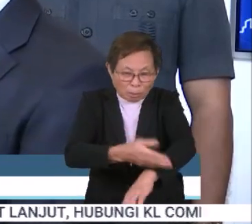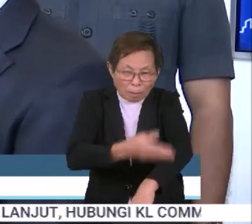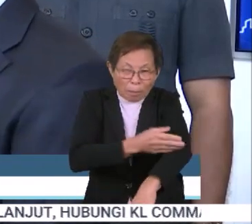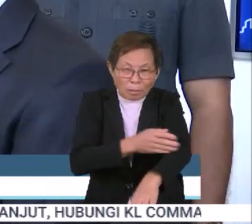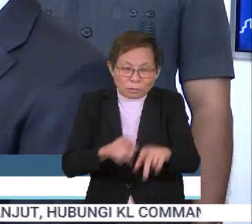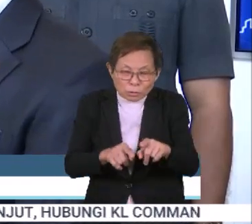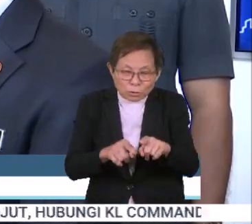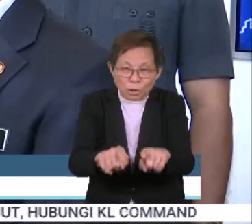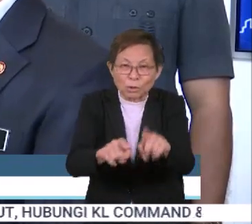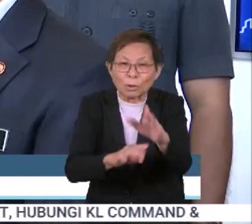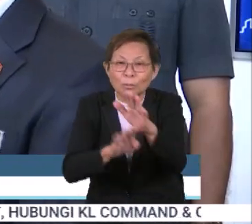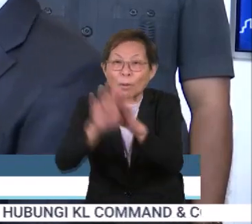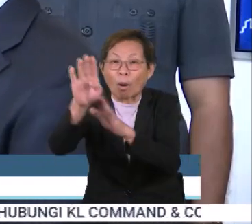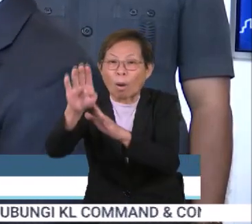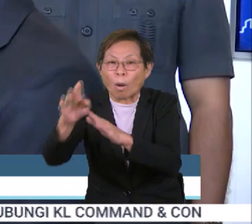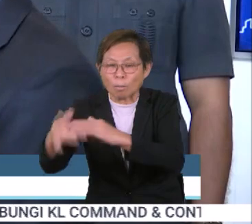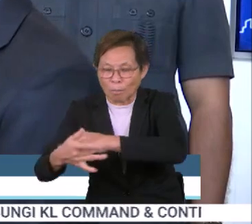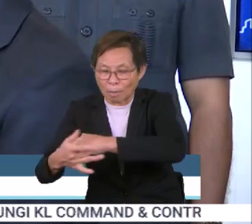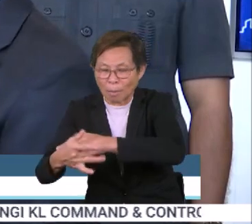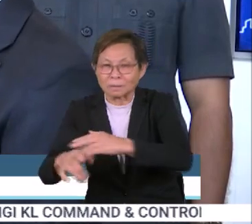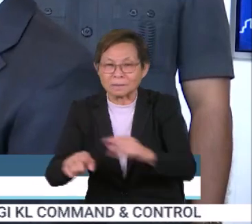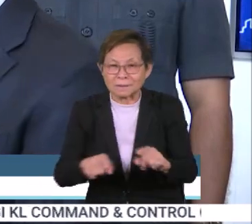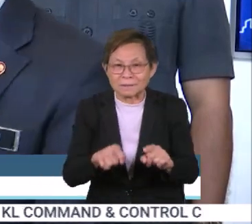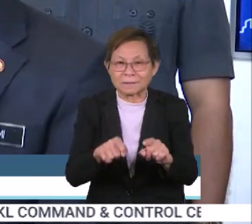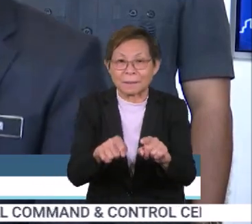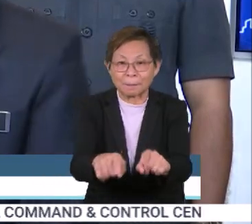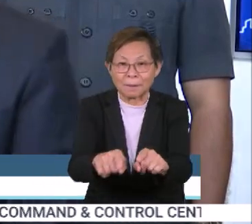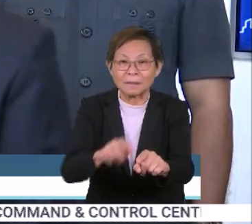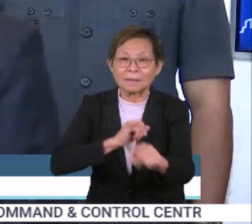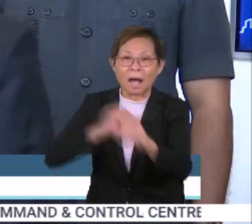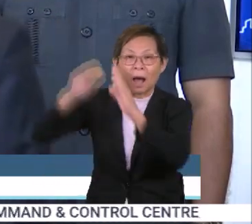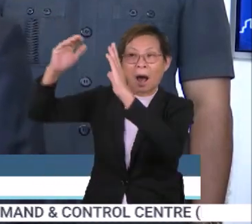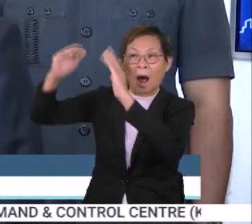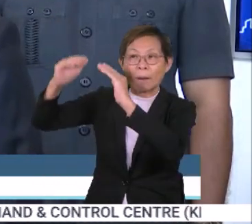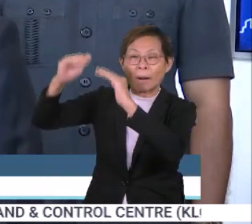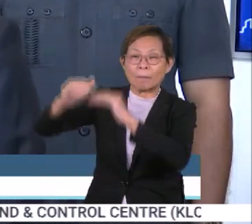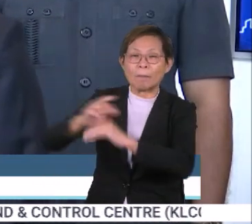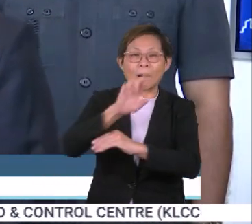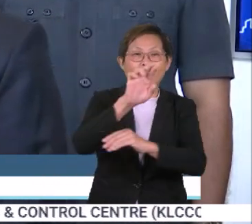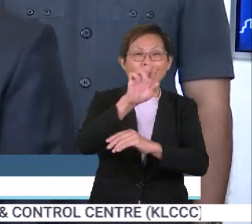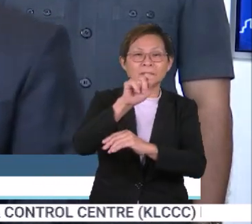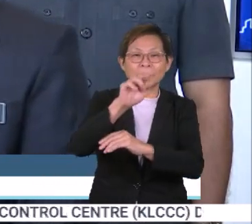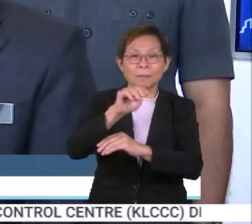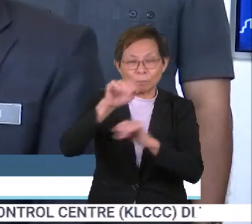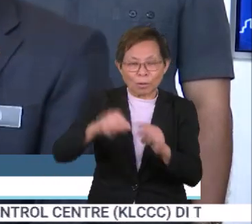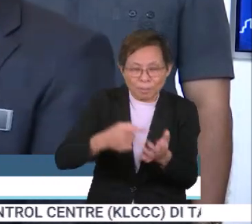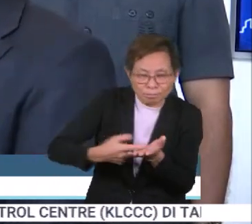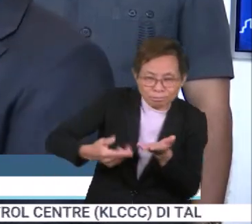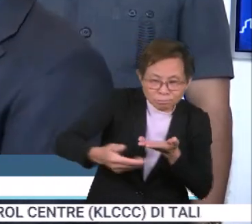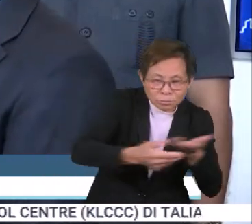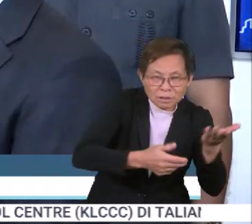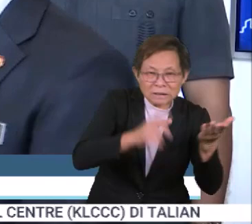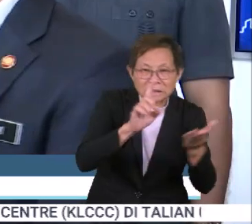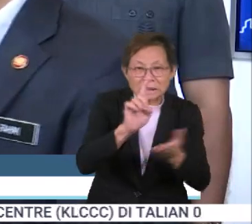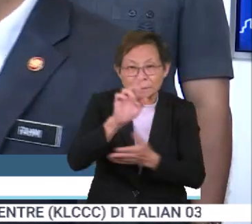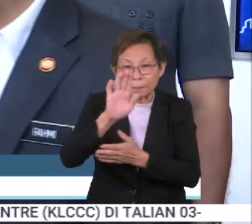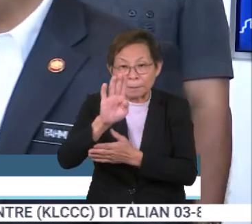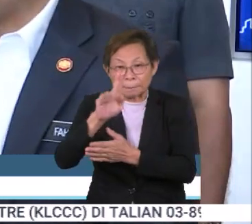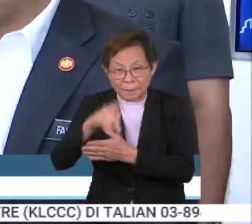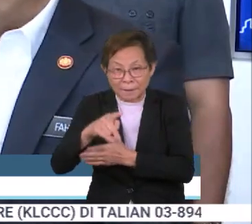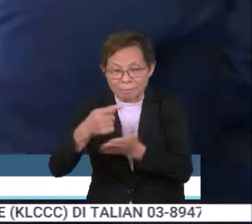dengan pertumbuhan dalam sektor teknologi. Jadi saya harap pihak RTM boleh berbincang dengan Dewan Bahasa dan Pustaka.